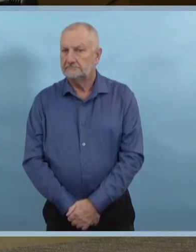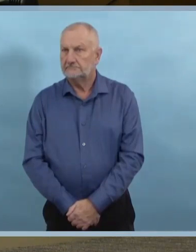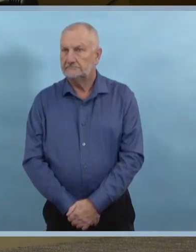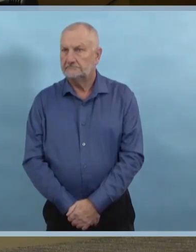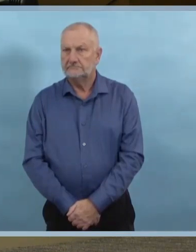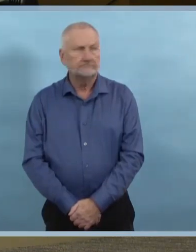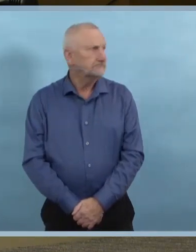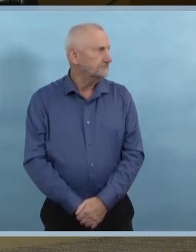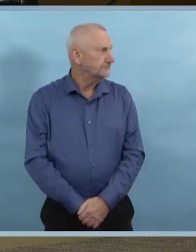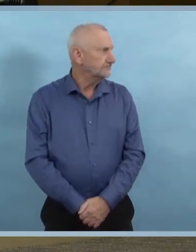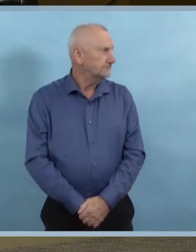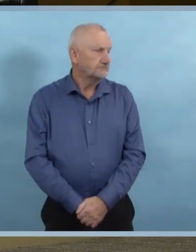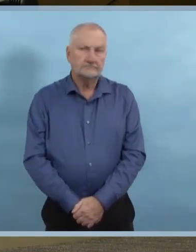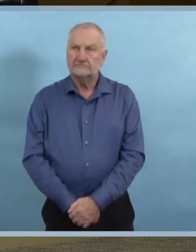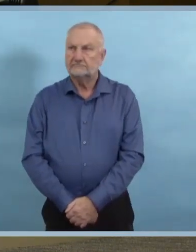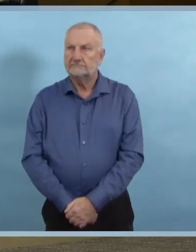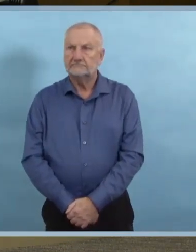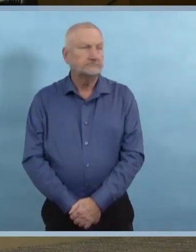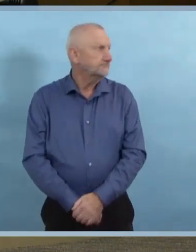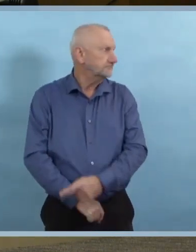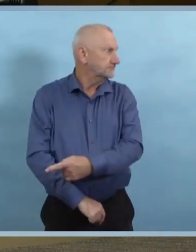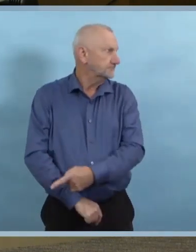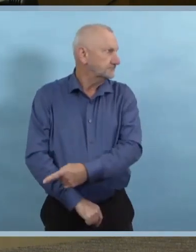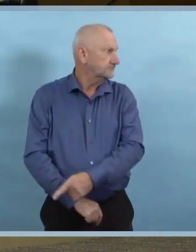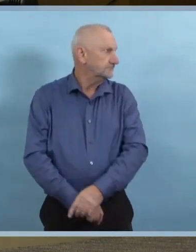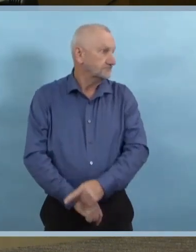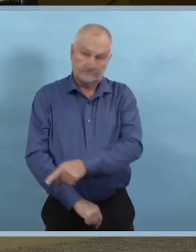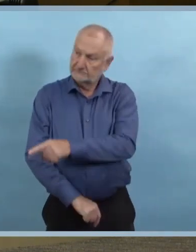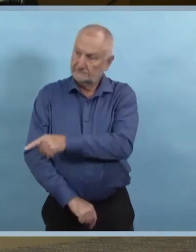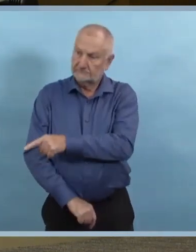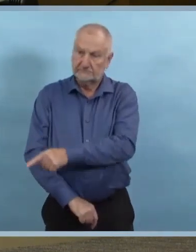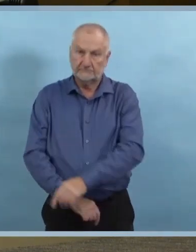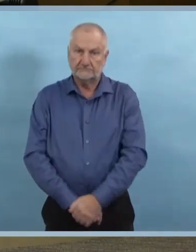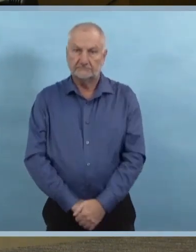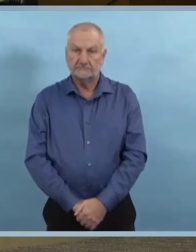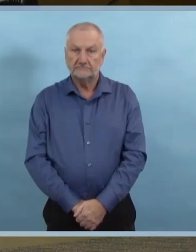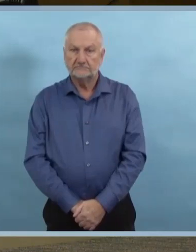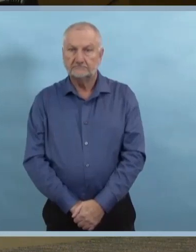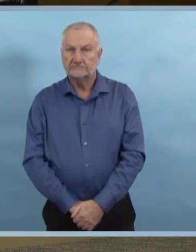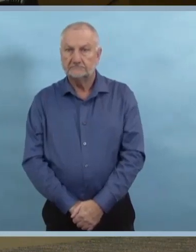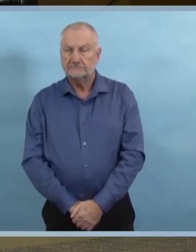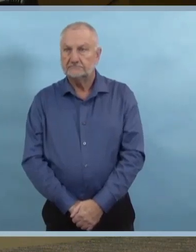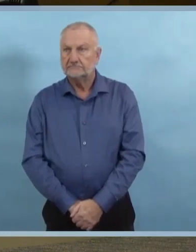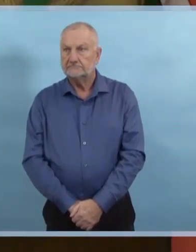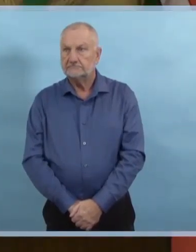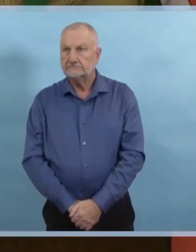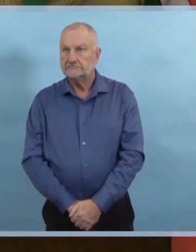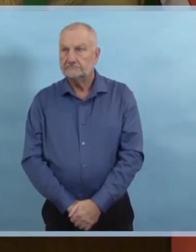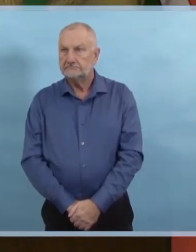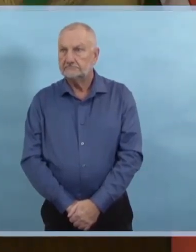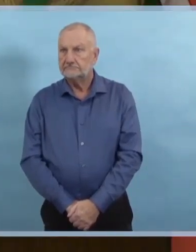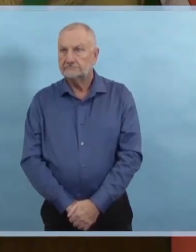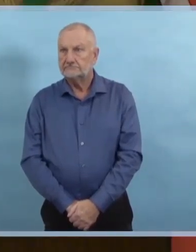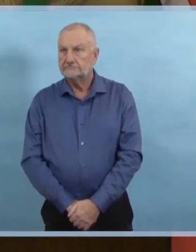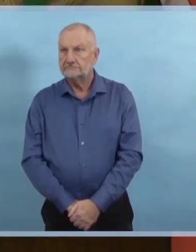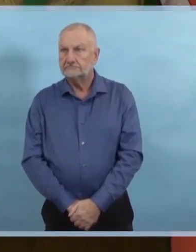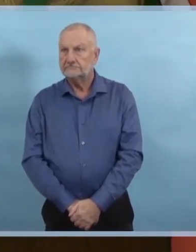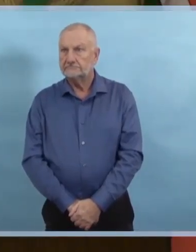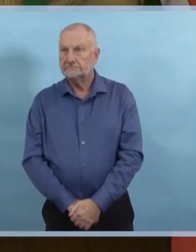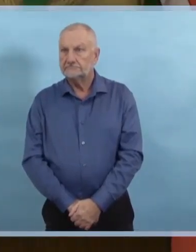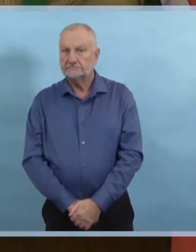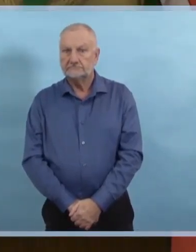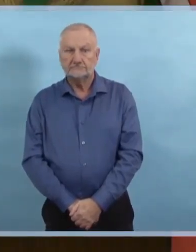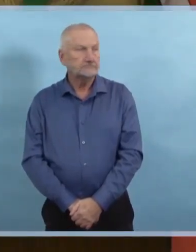la part de Lynette, cet après-midi, nous avons un nombre croissant de cas, ce qui a des répercussions sur notre capacité dans le système de soins de santé.